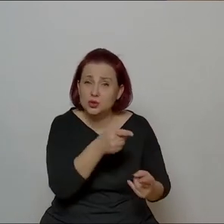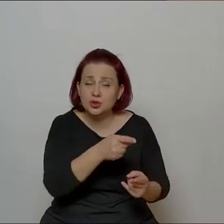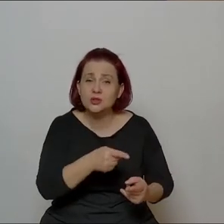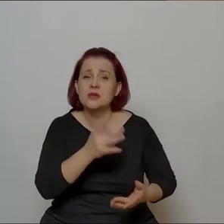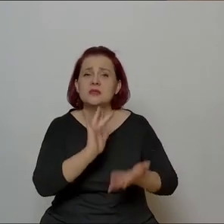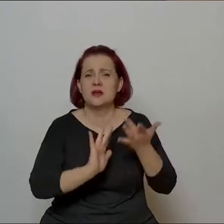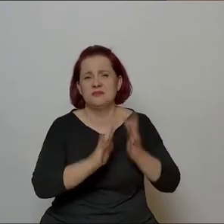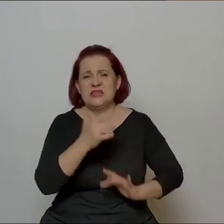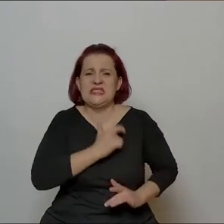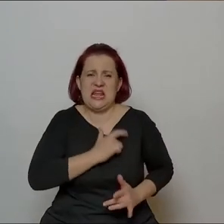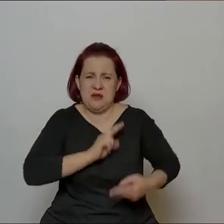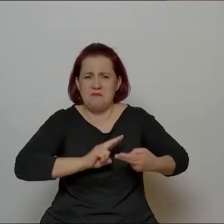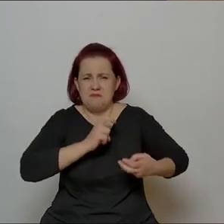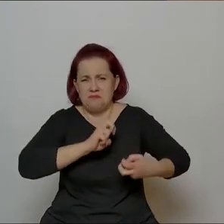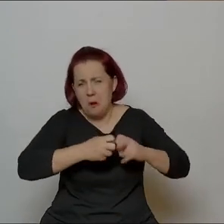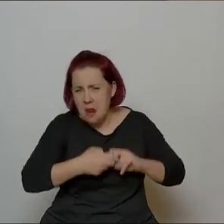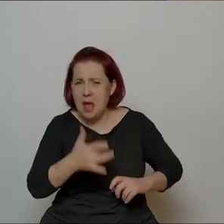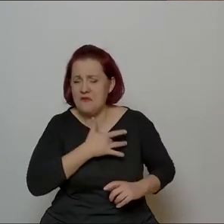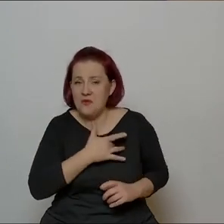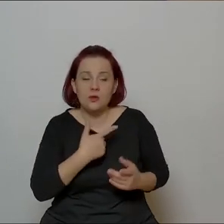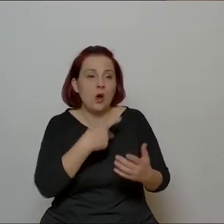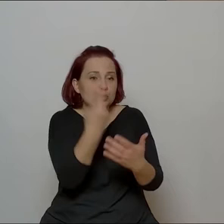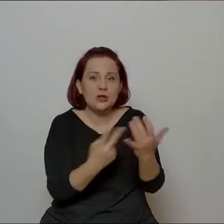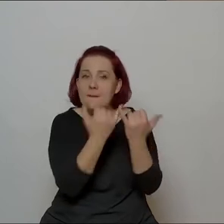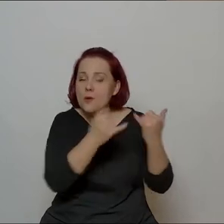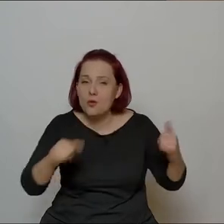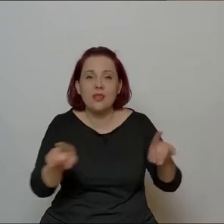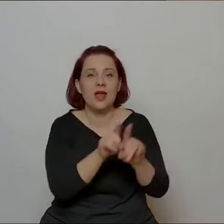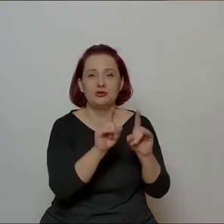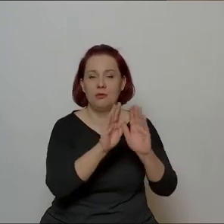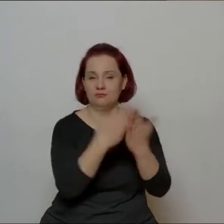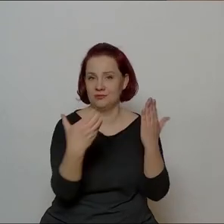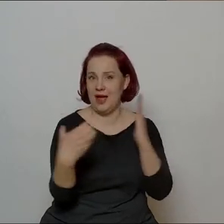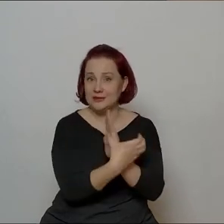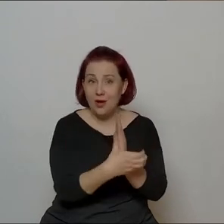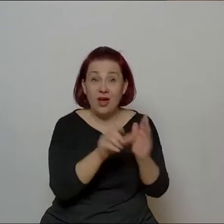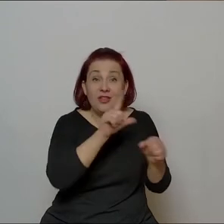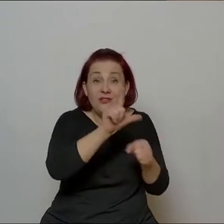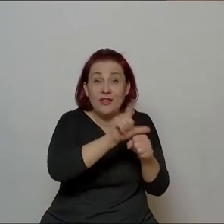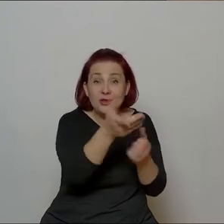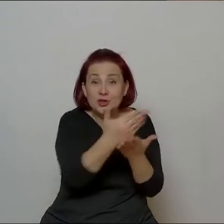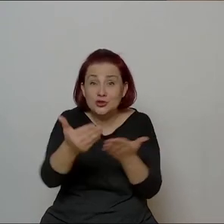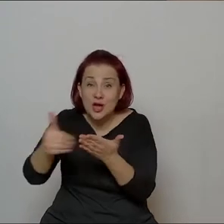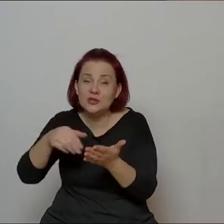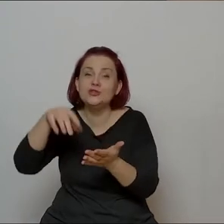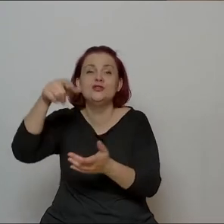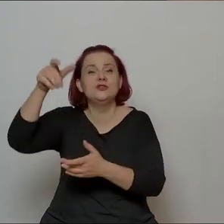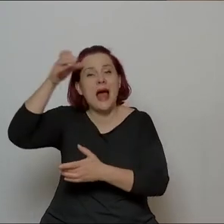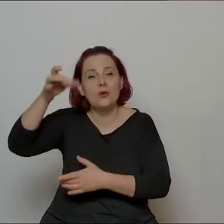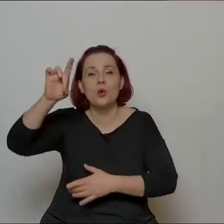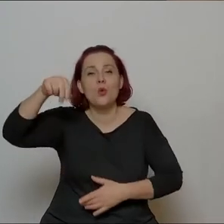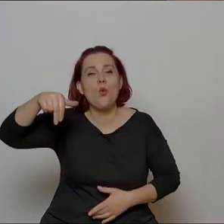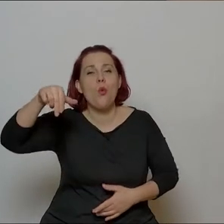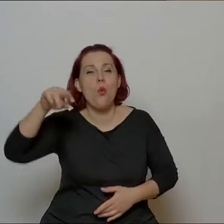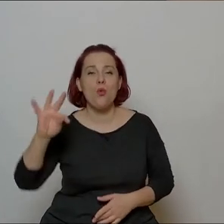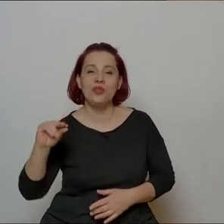wsierdzia. I wtedy się zabrałam za różne rzeczy, między innymi encyklopedię, dwunastotomową Gutenberga i arcta przedwojenną taką